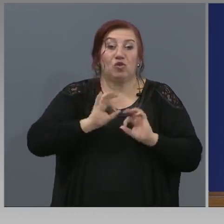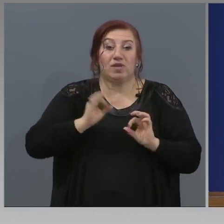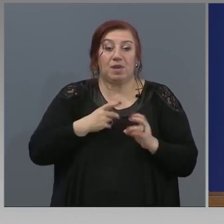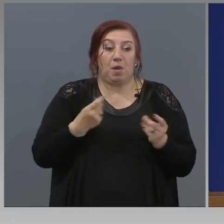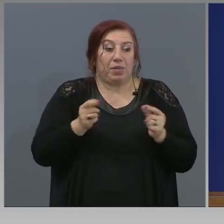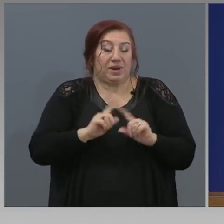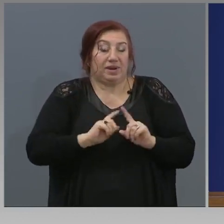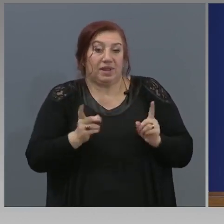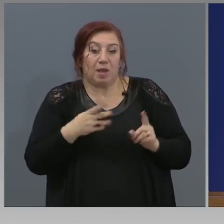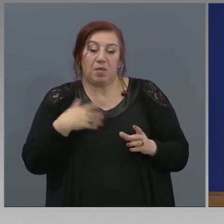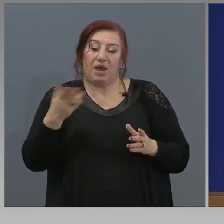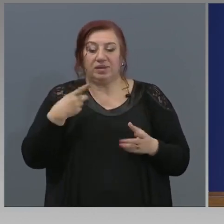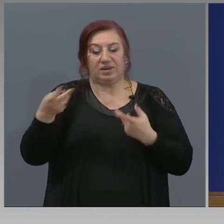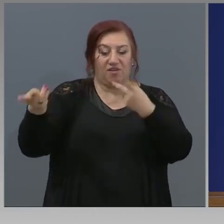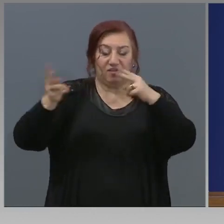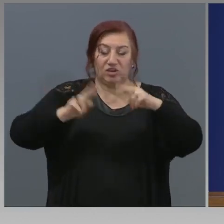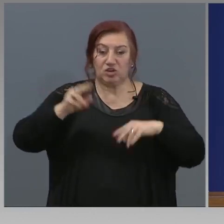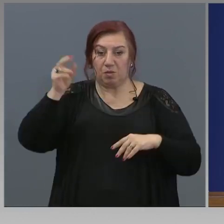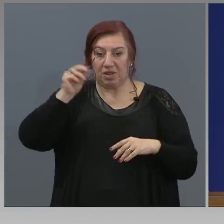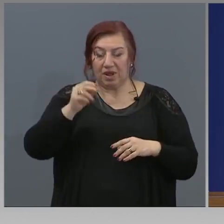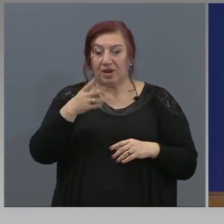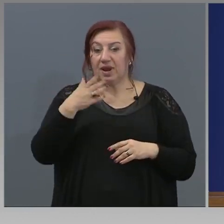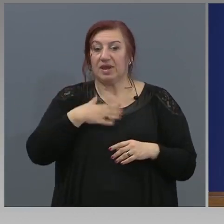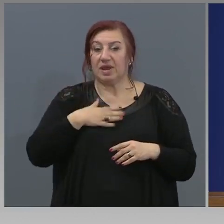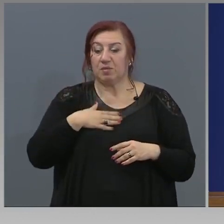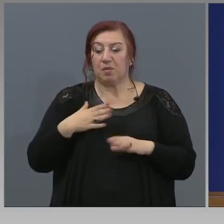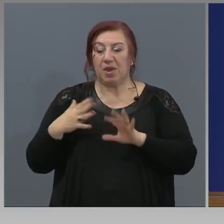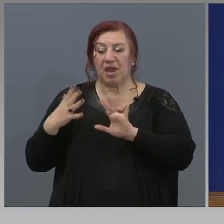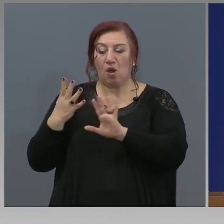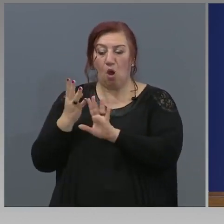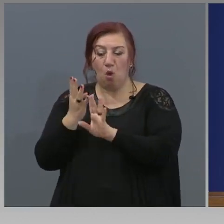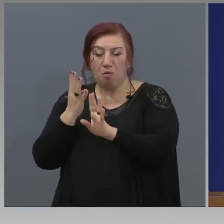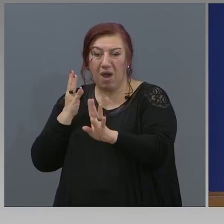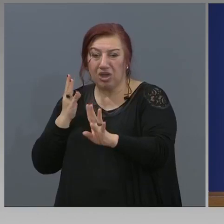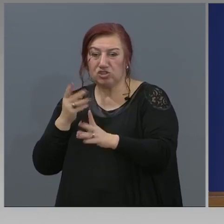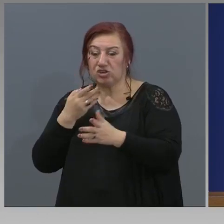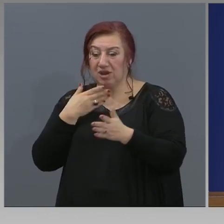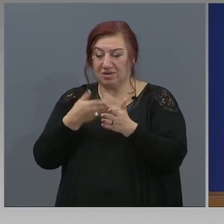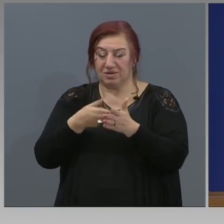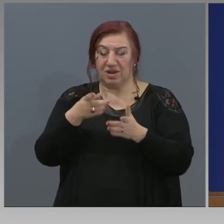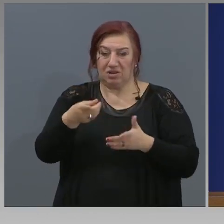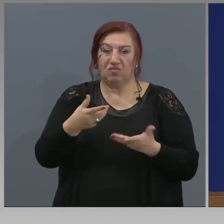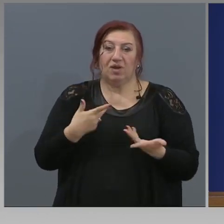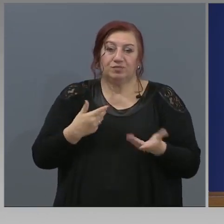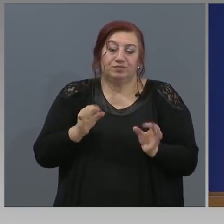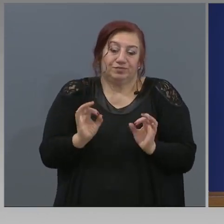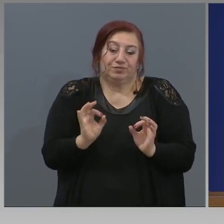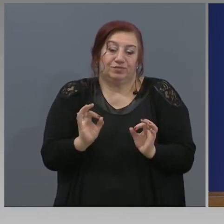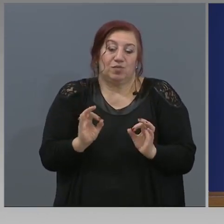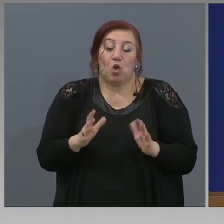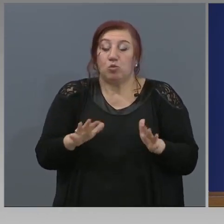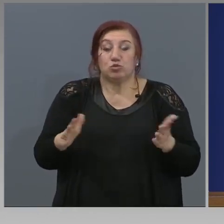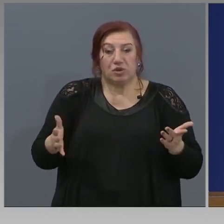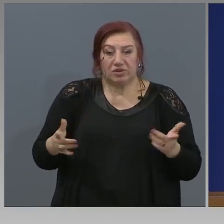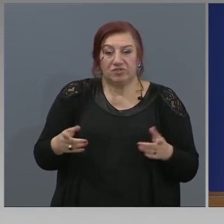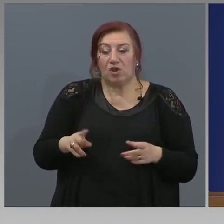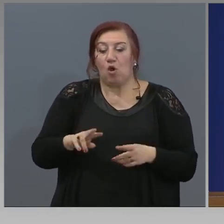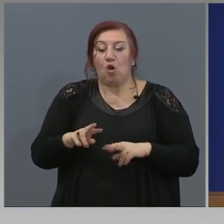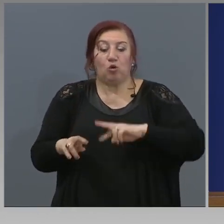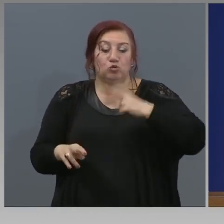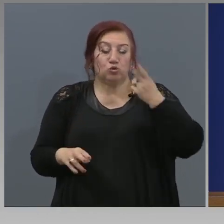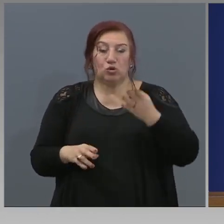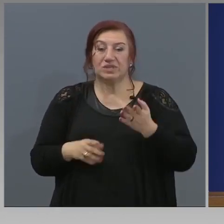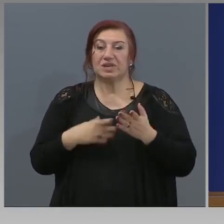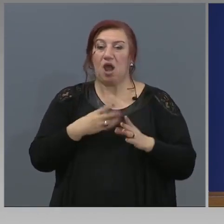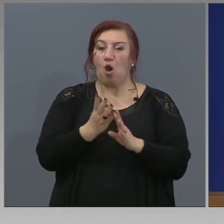работили. Така че от една страна имаме струпване, защото имаме и обективни обстоятелства. От друга страна струпването се дължи и на